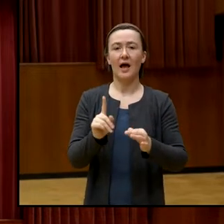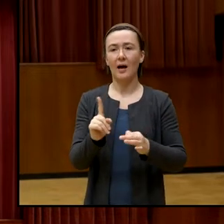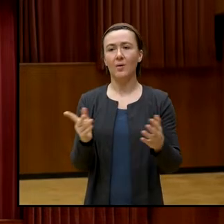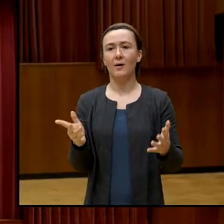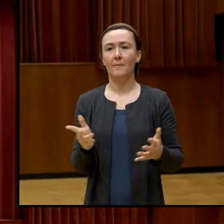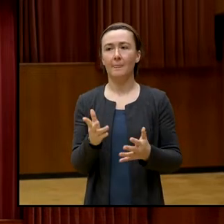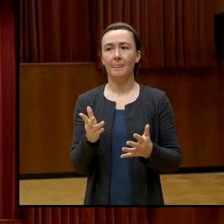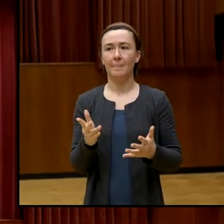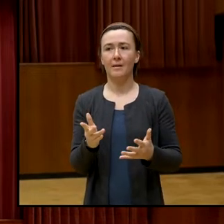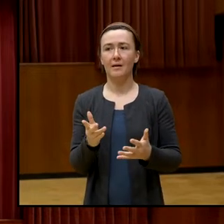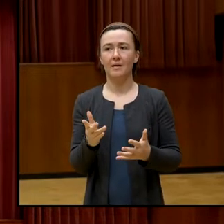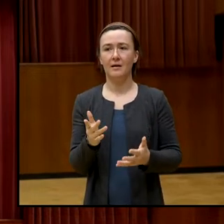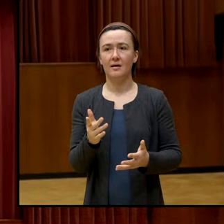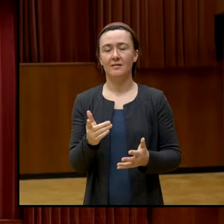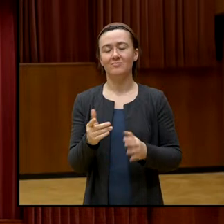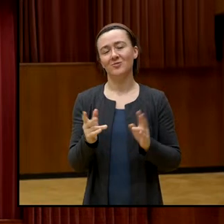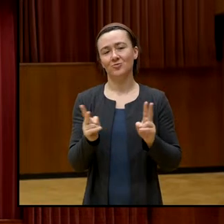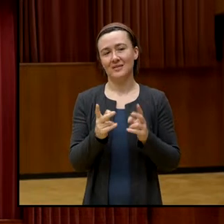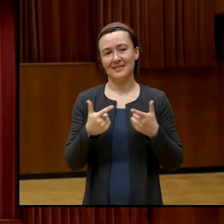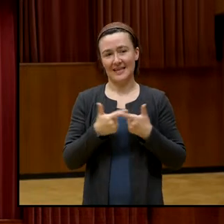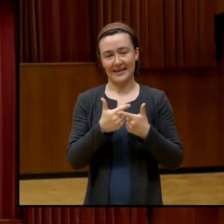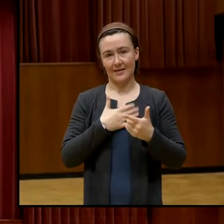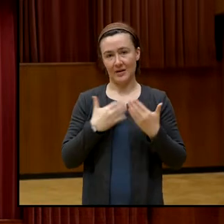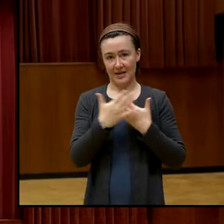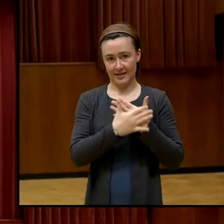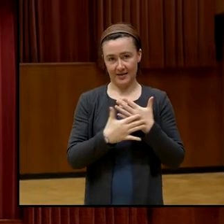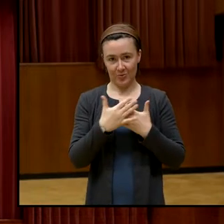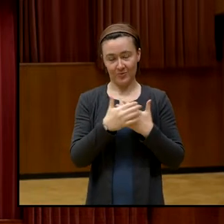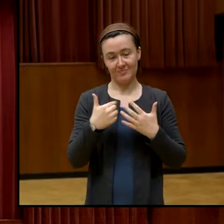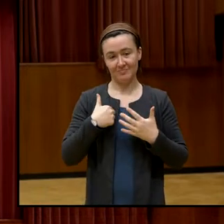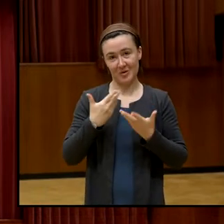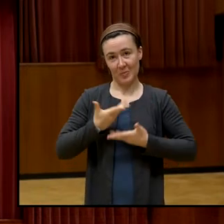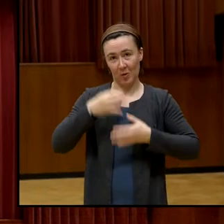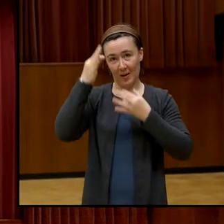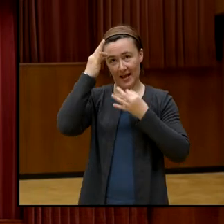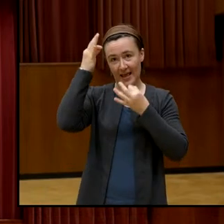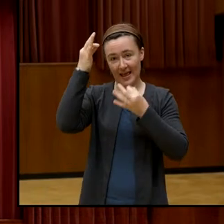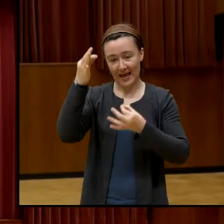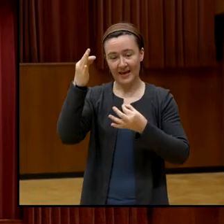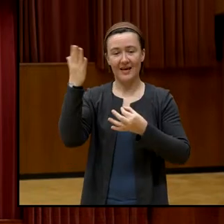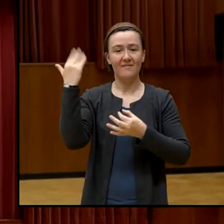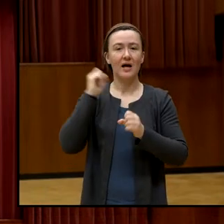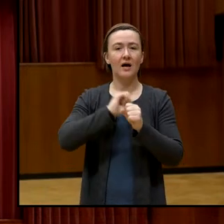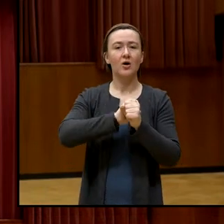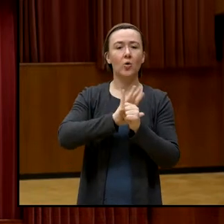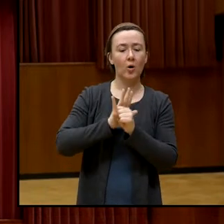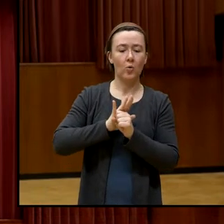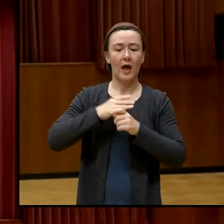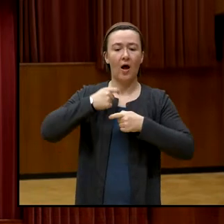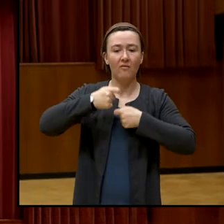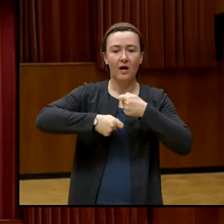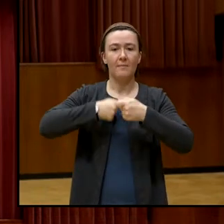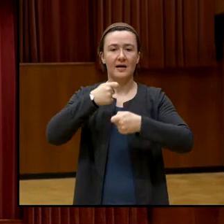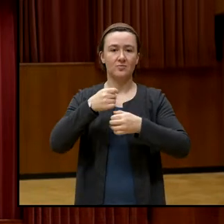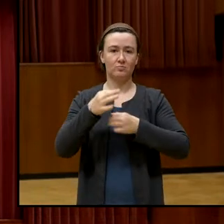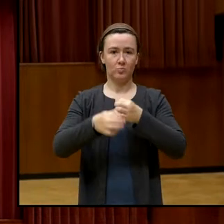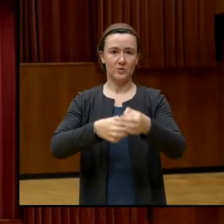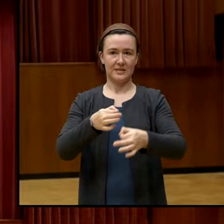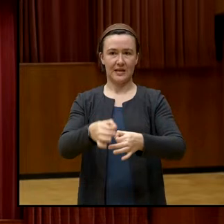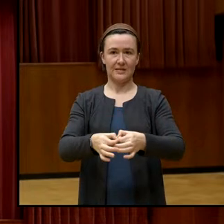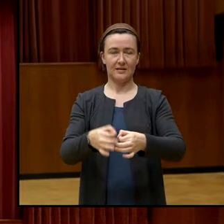zumindest vielleicht einen kurzen Hintergrund. Ich habe die Ehre bekommen, dass ich bei dem Corona-Aufarbeitungsprozess, der war es vor